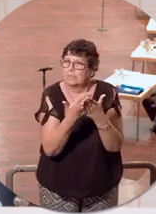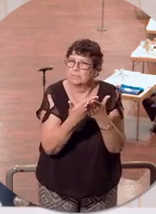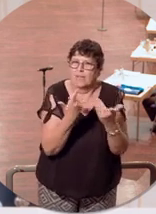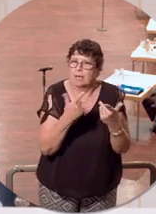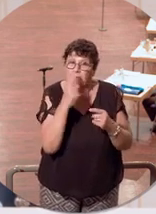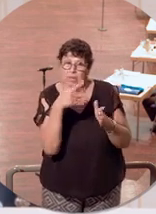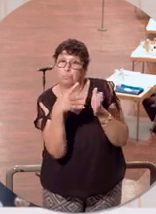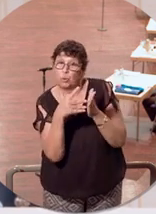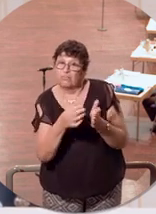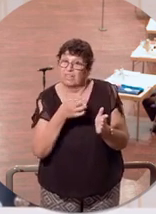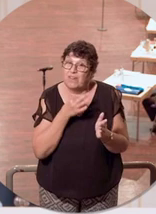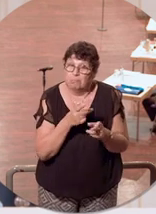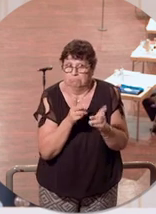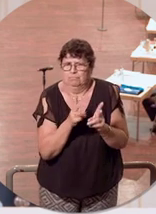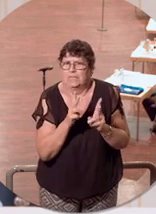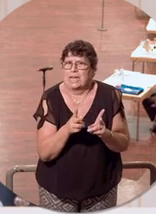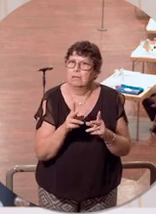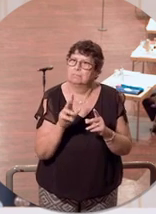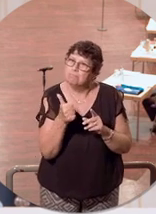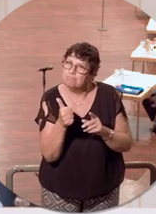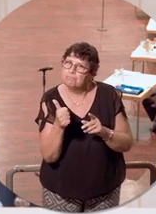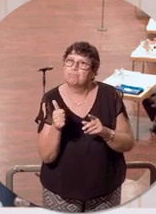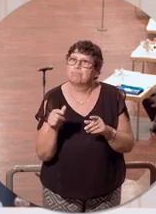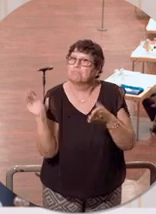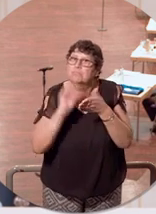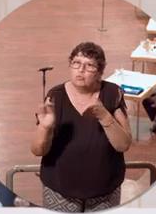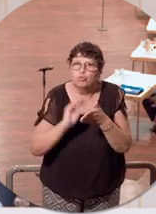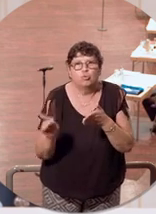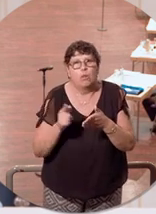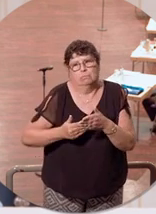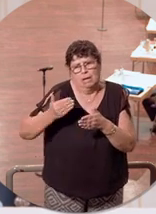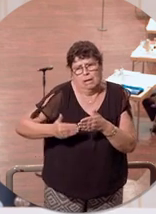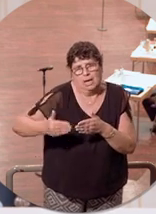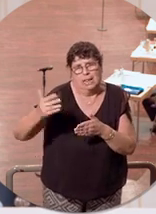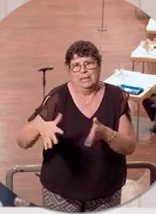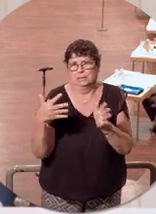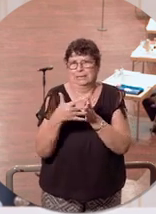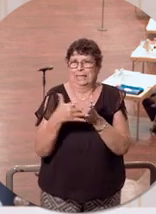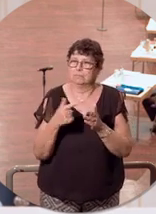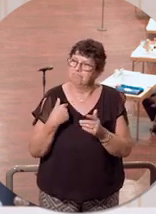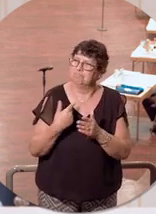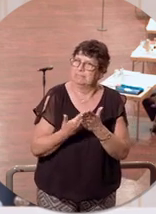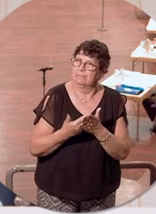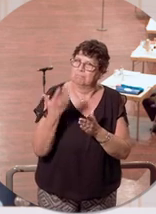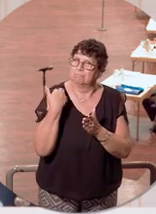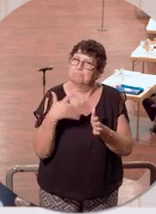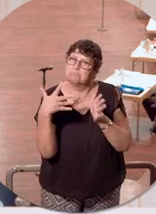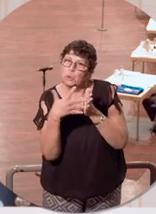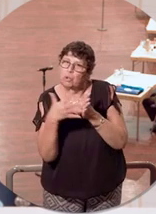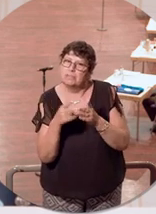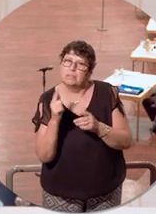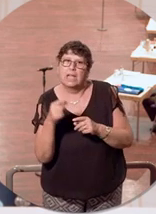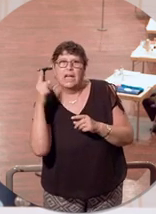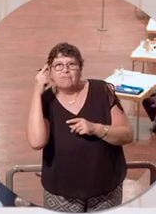will, geht man am besten dahin, wo man sicher ist, dass eine Bevölkerungsgruppe eben regelmäßig getestet wird. Wir haben das überprüfen lassen, und zwar von einem